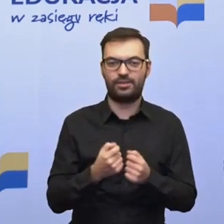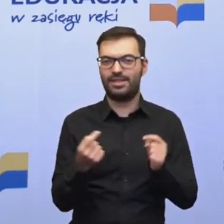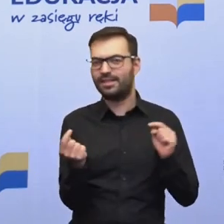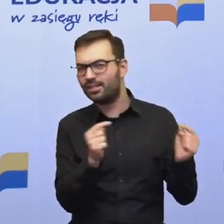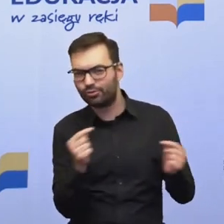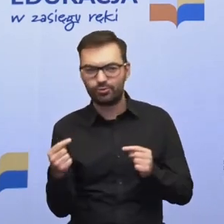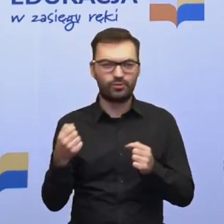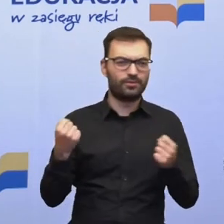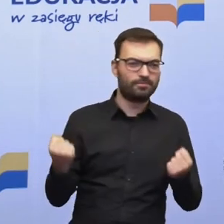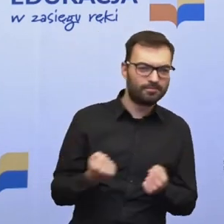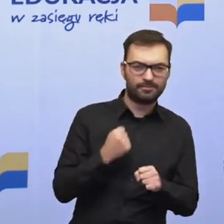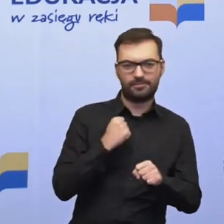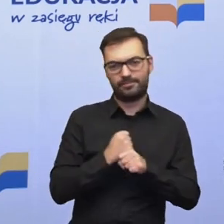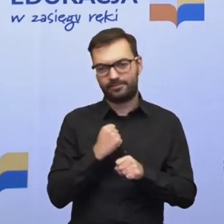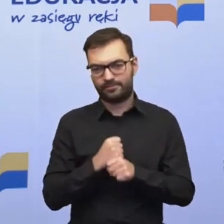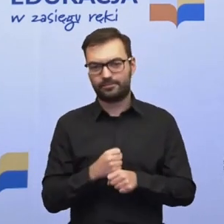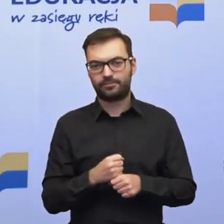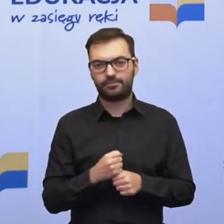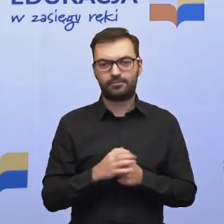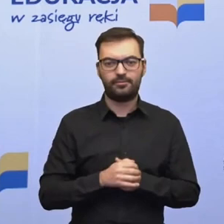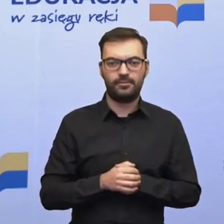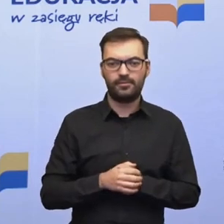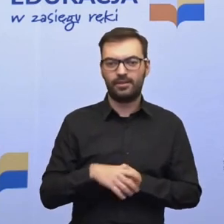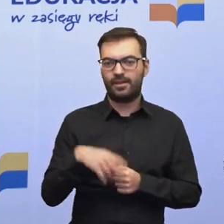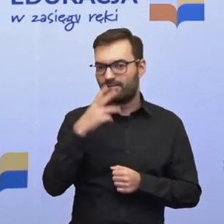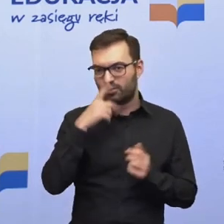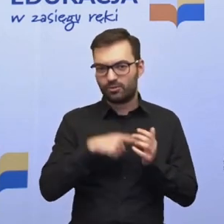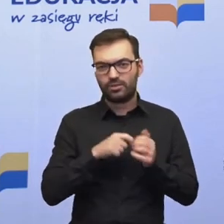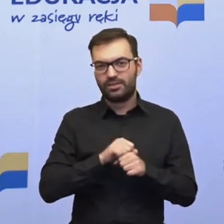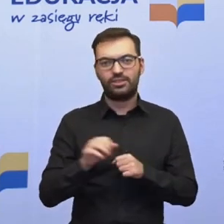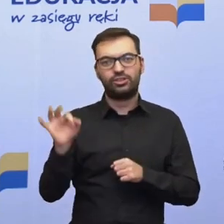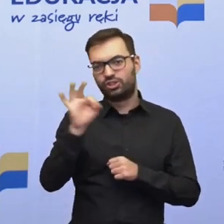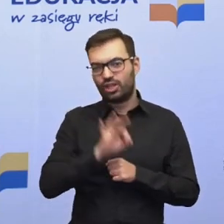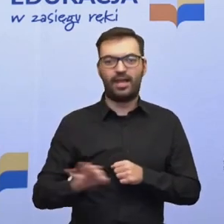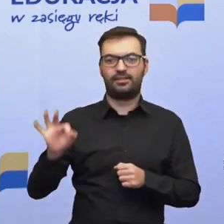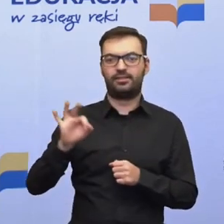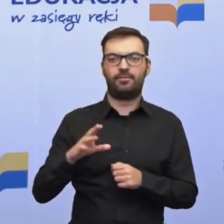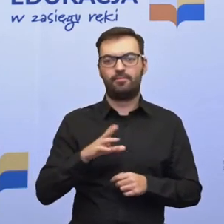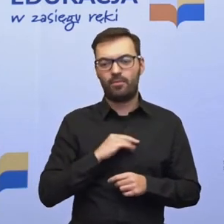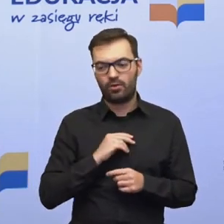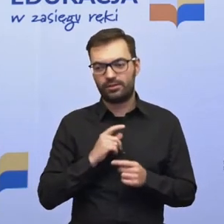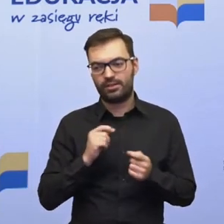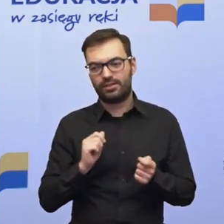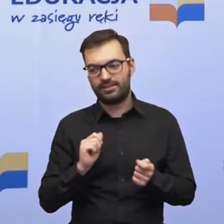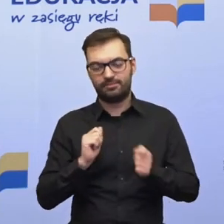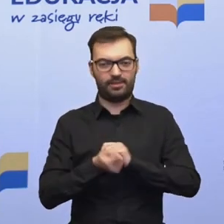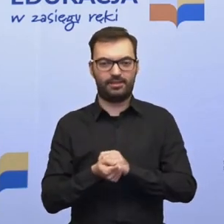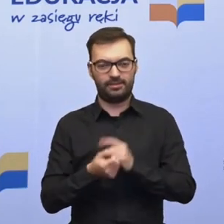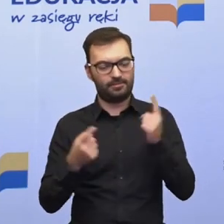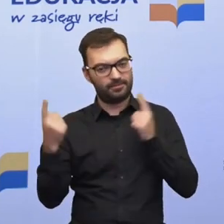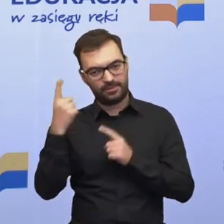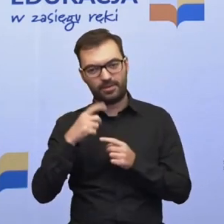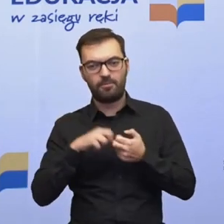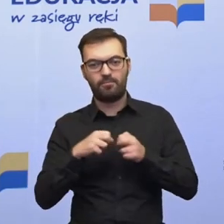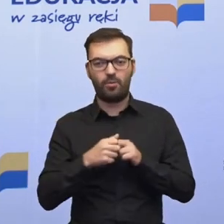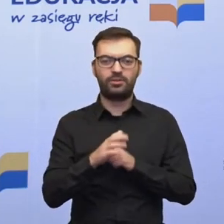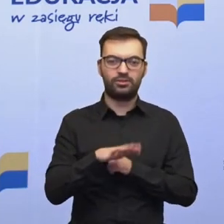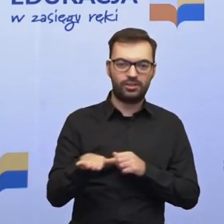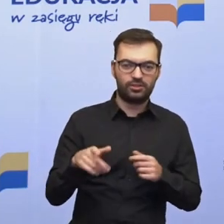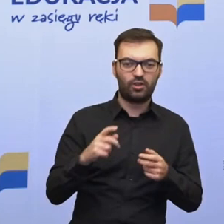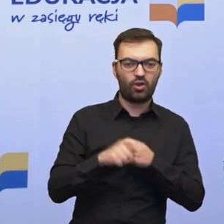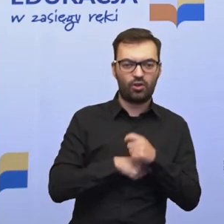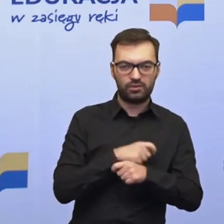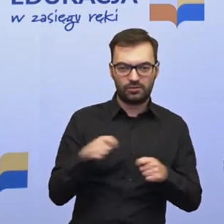dyskutują, tak bardzo widzą w tym szansę, że można trochę inaczej podejść do rozwiązywania problemów dzieci,